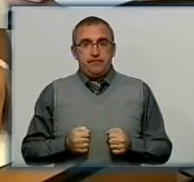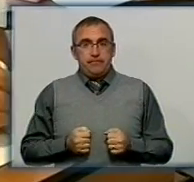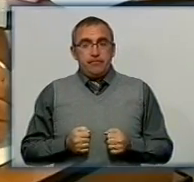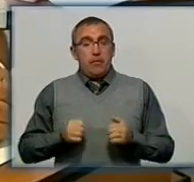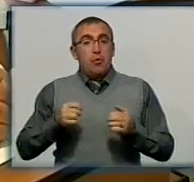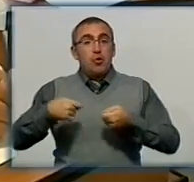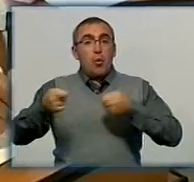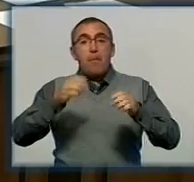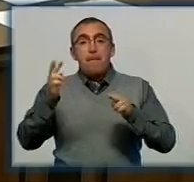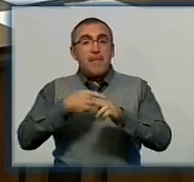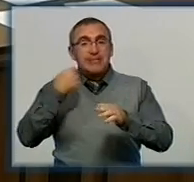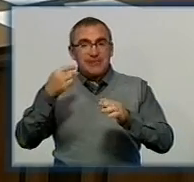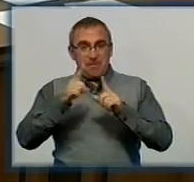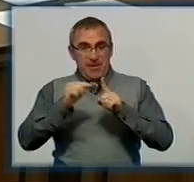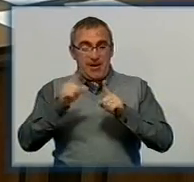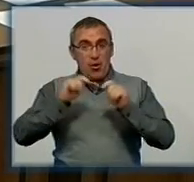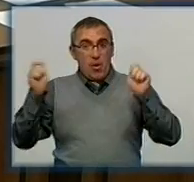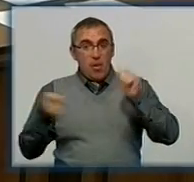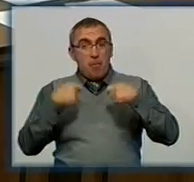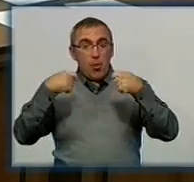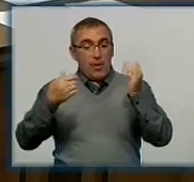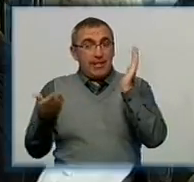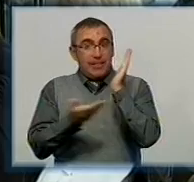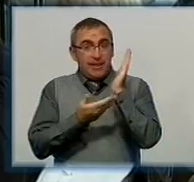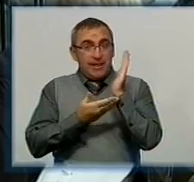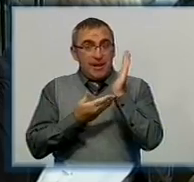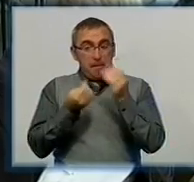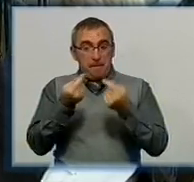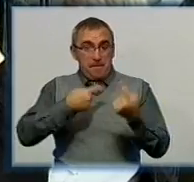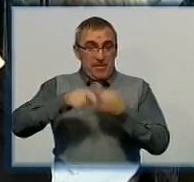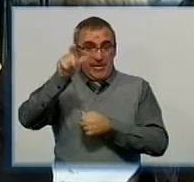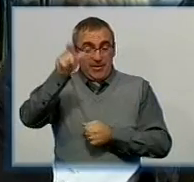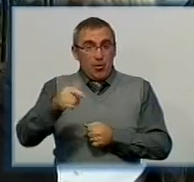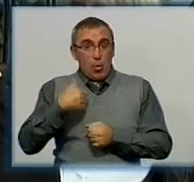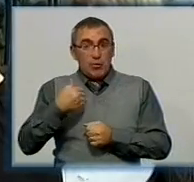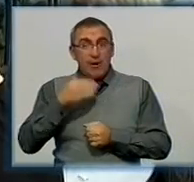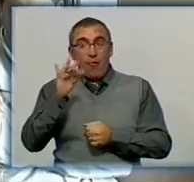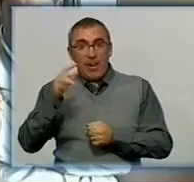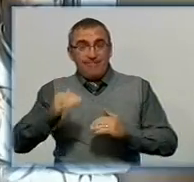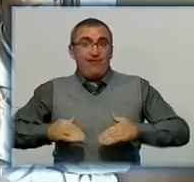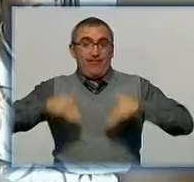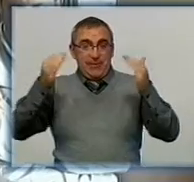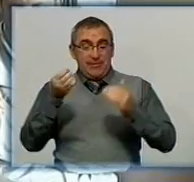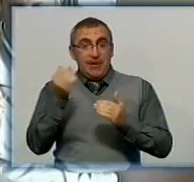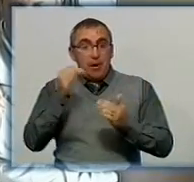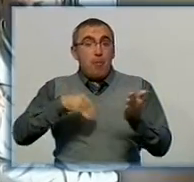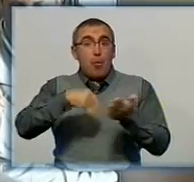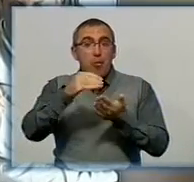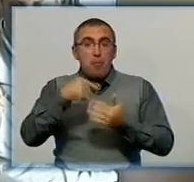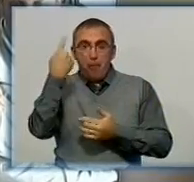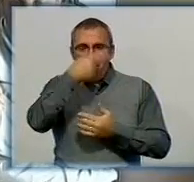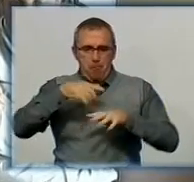Торги без правила на аукціоні з продажу деревини підприємець із Волині хотів завищити ставки і стати покупцем